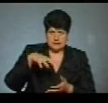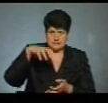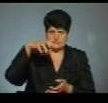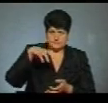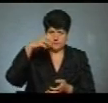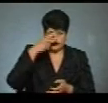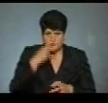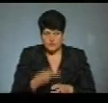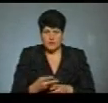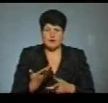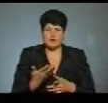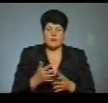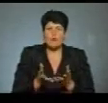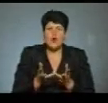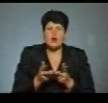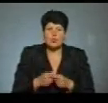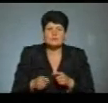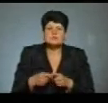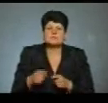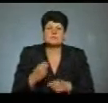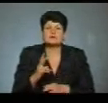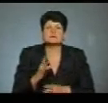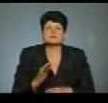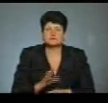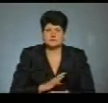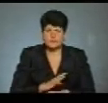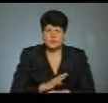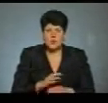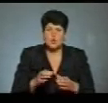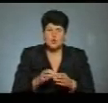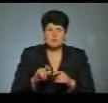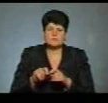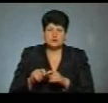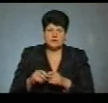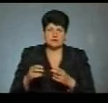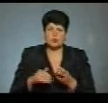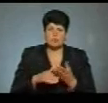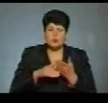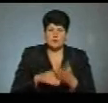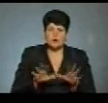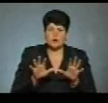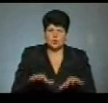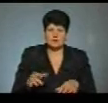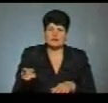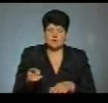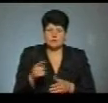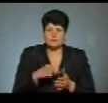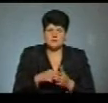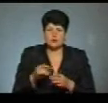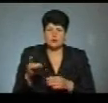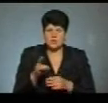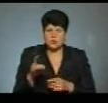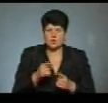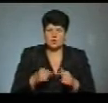і буде обрахований збиток заподійний цьому об'єкту. Групі інспекторів обстежувати територію допомагає голова Тернопільської міськрайонної